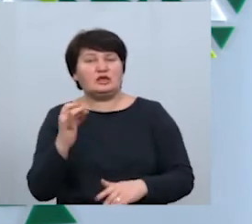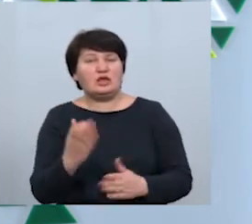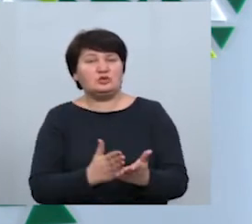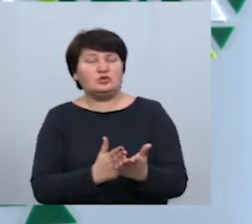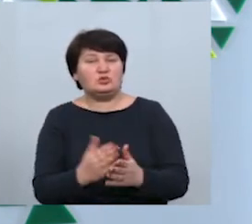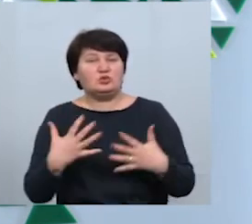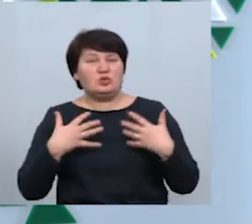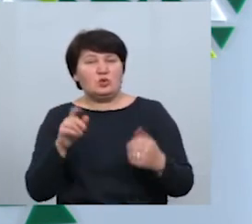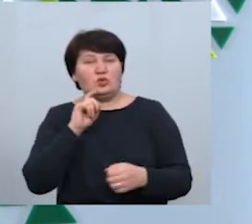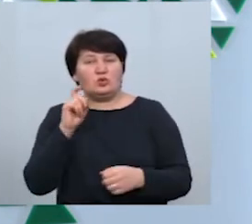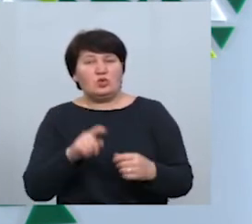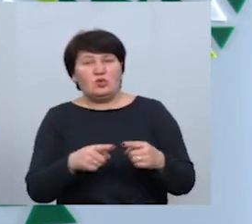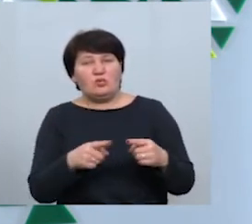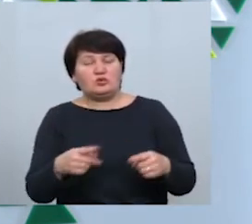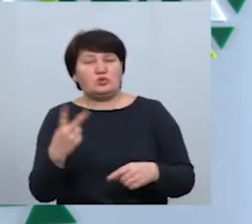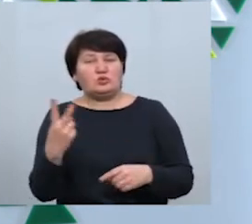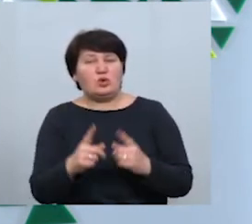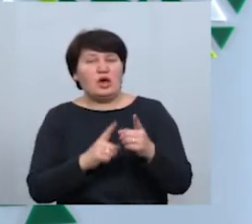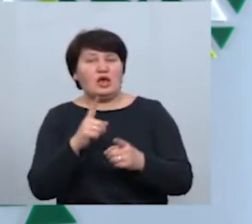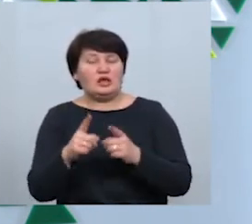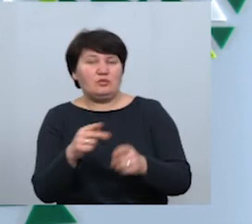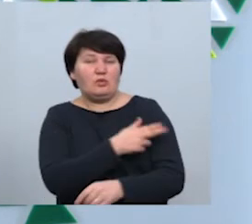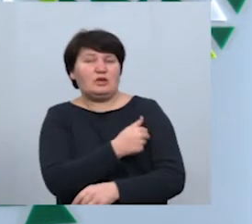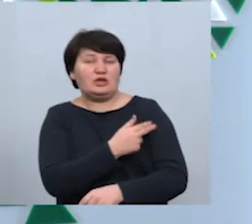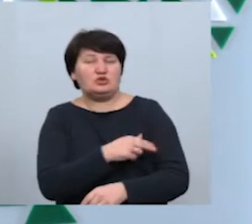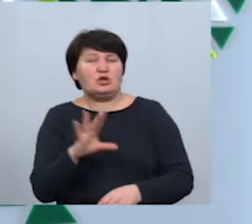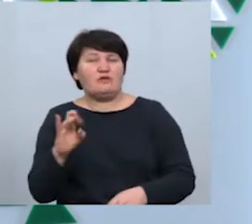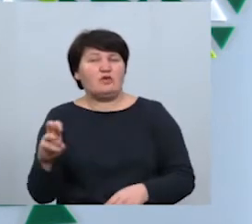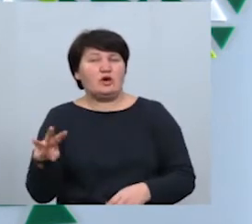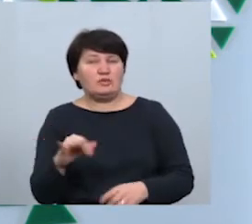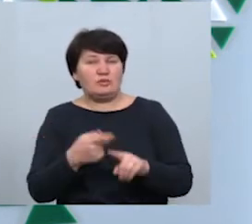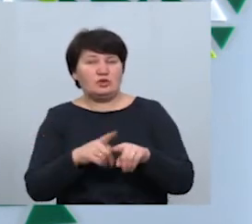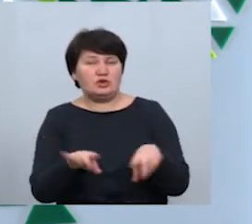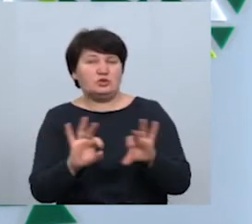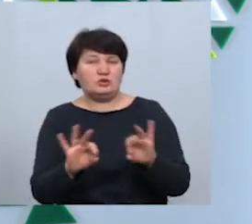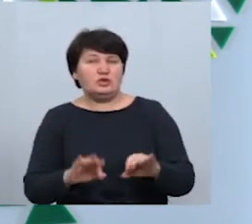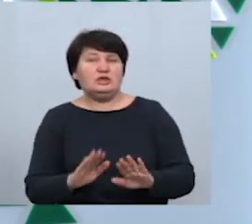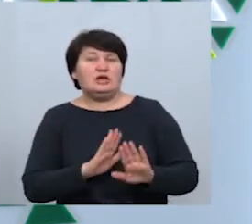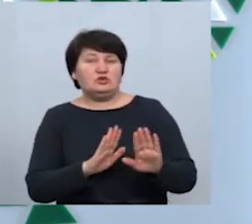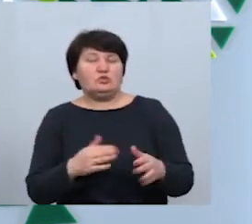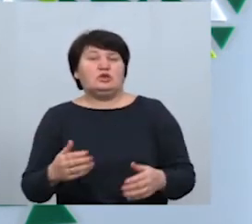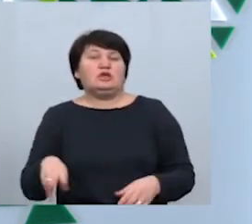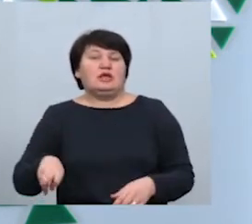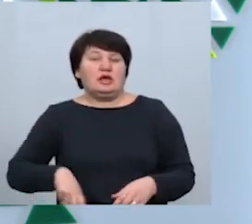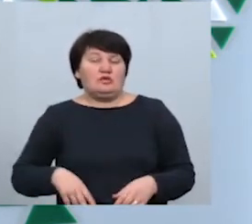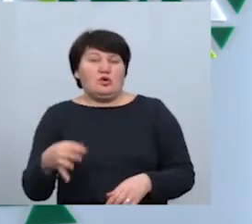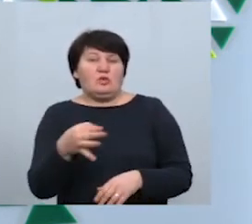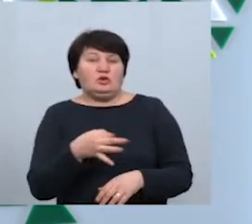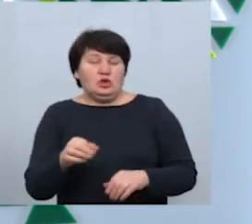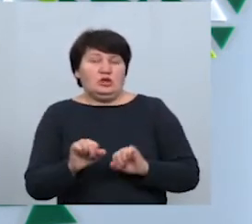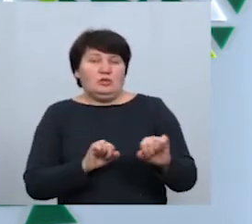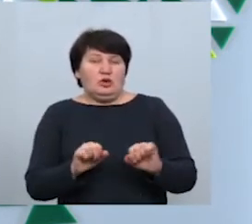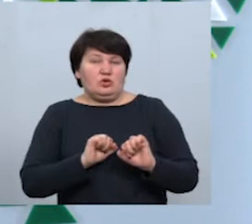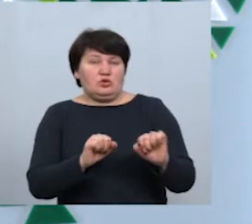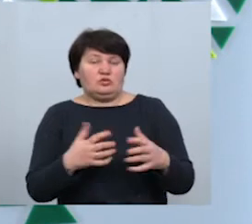'я України у межах другого етапу медичної реформи. Про це сьогодні на щоденному брифінгу розповів заступник директора обласного департаменту охорони здоров'я